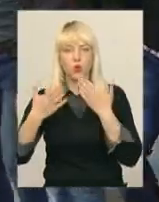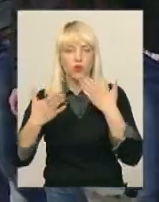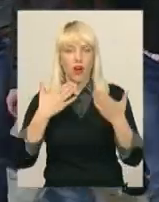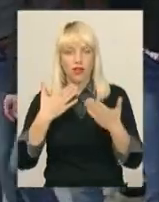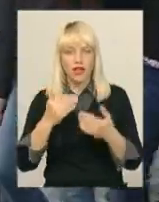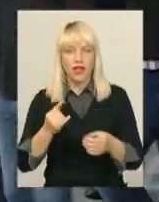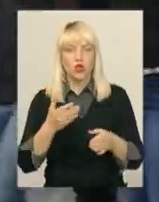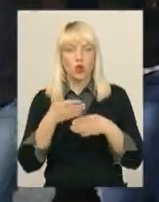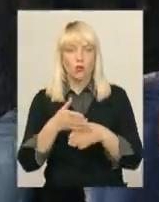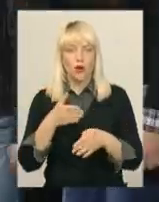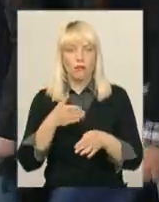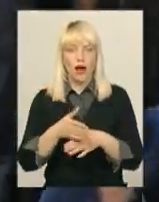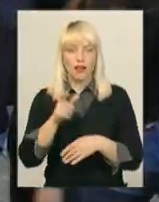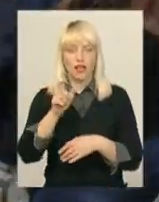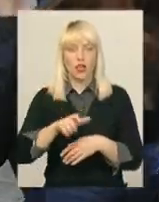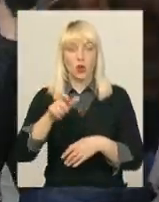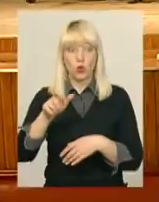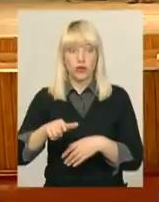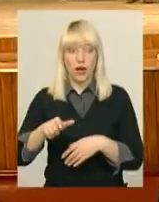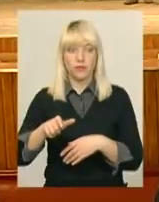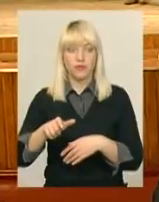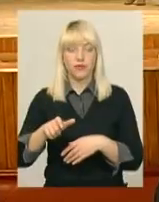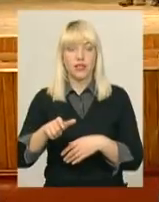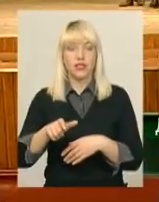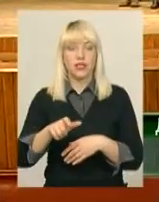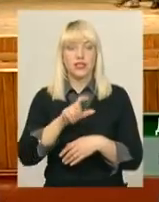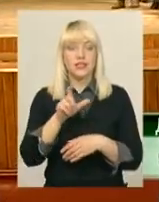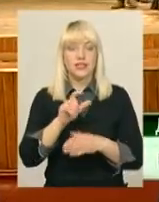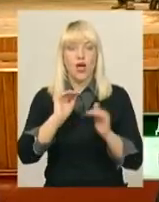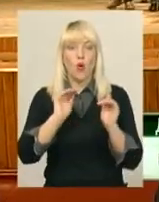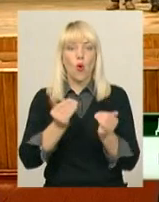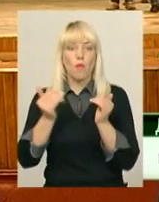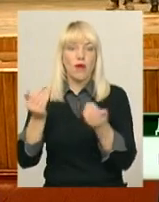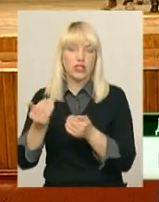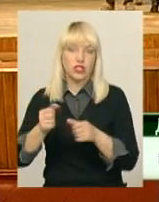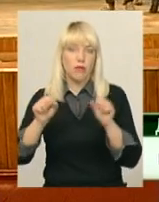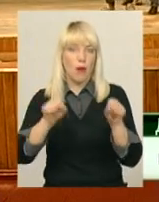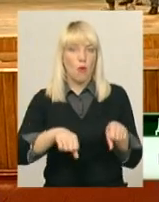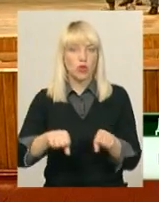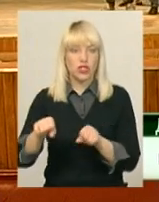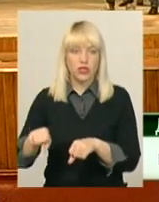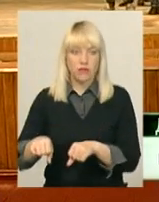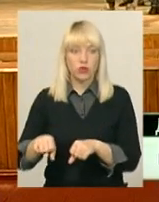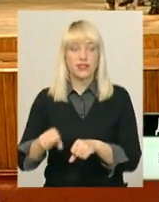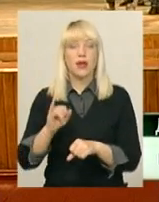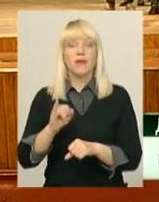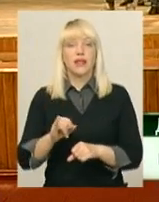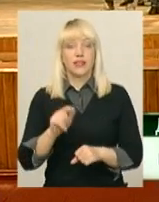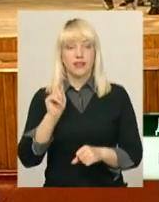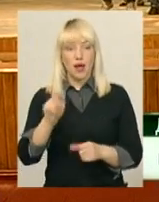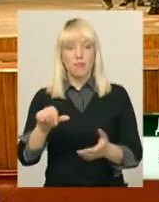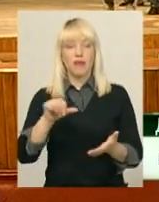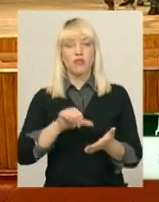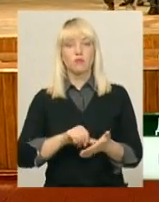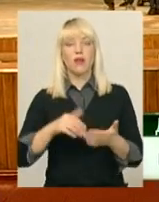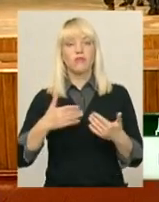людям з певними обмеженими можливостями. Там ми вже виступаємо в